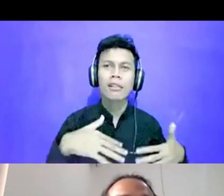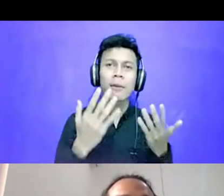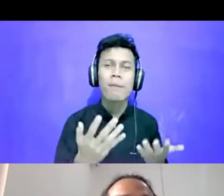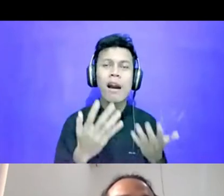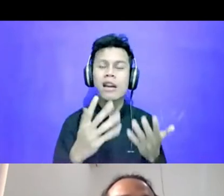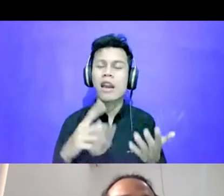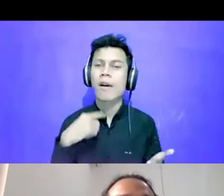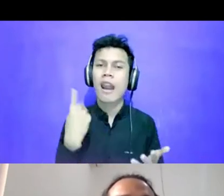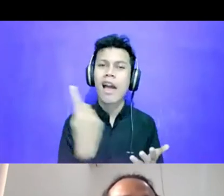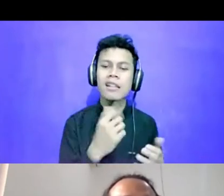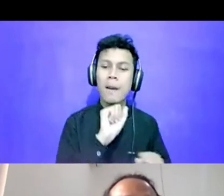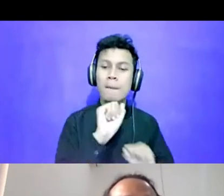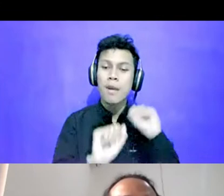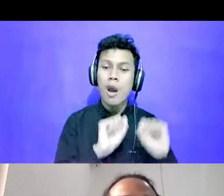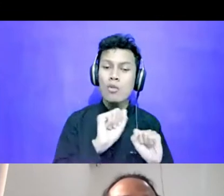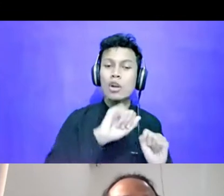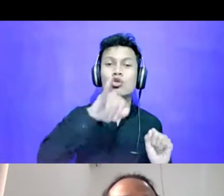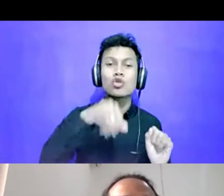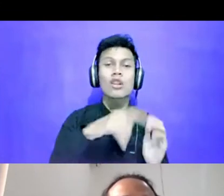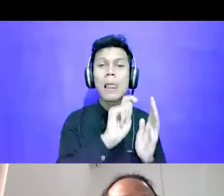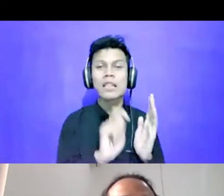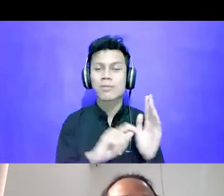melakukan jurnalisme data.